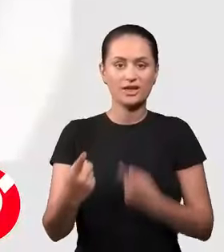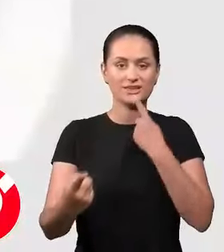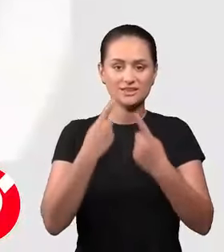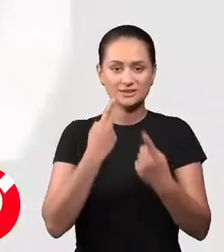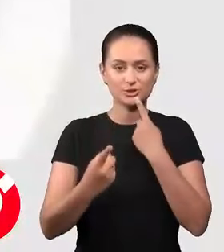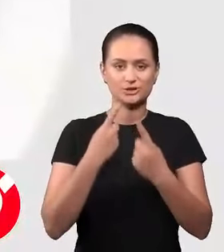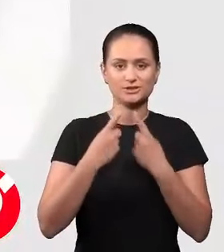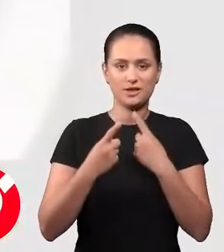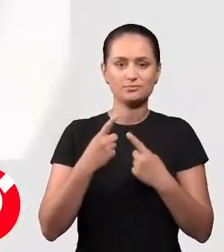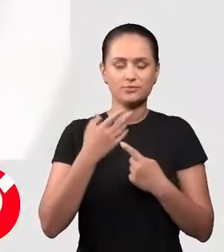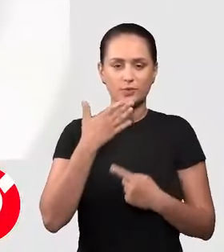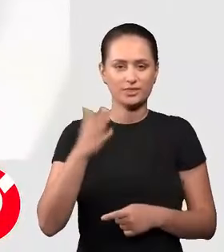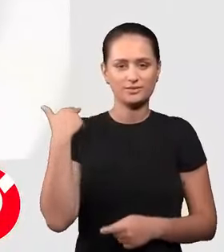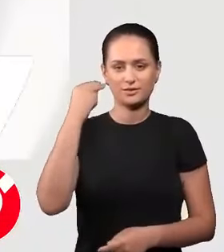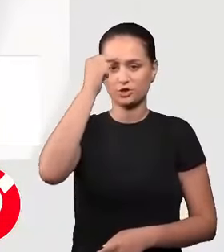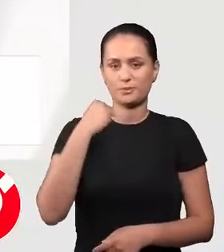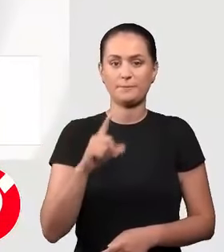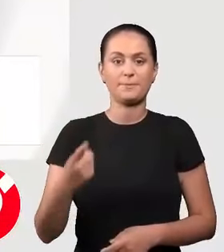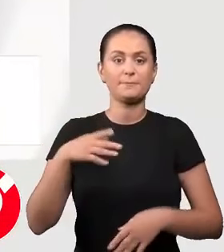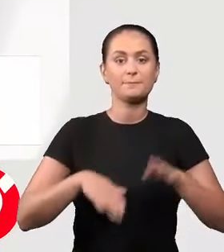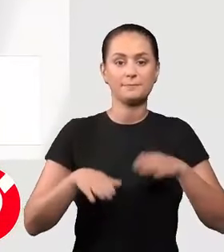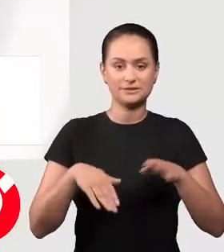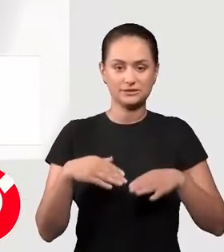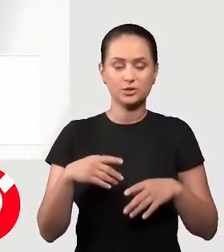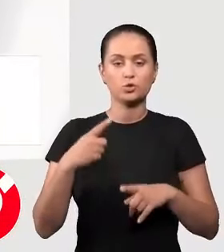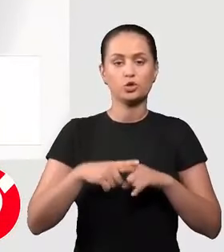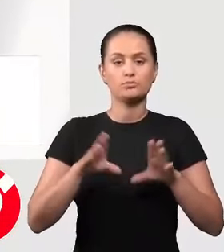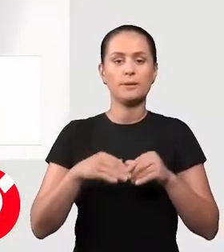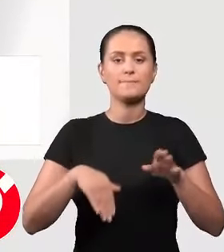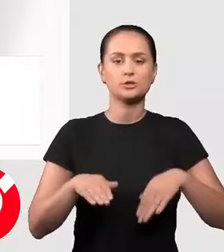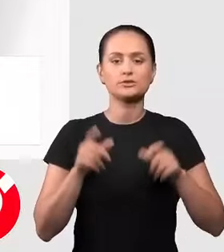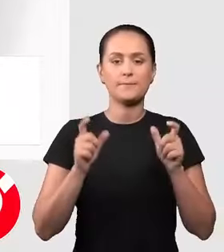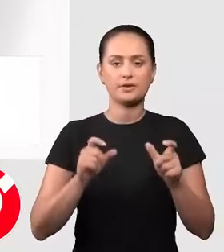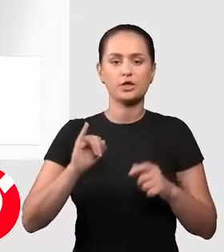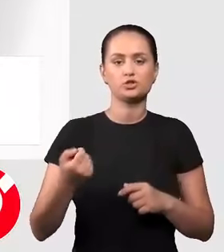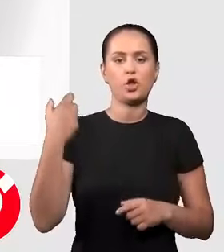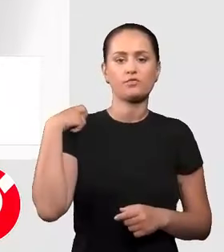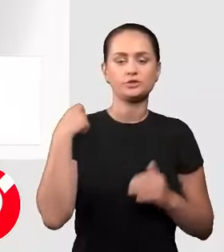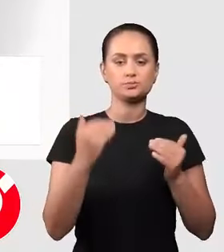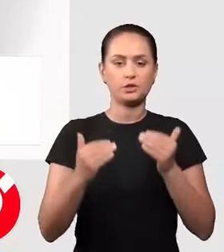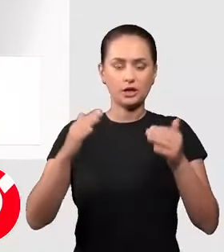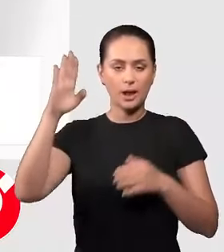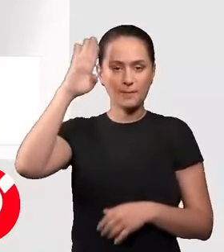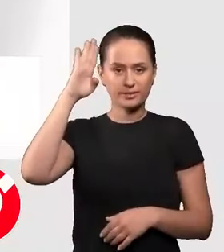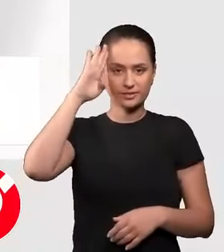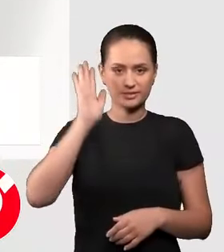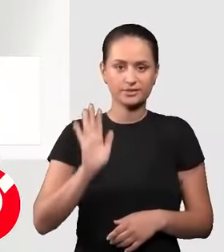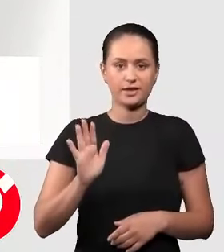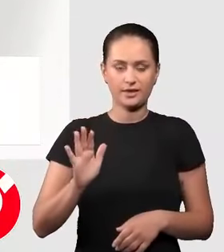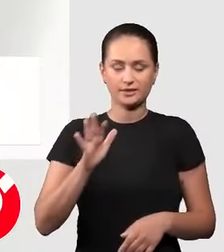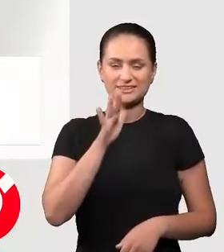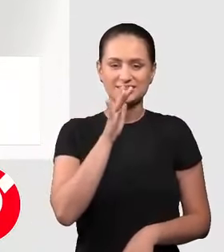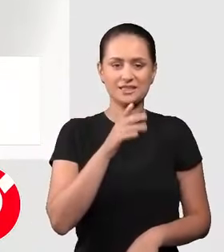O discuție purtată duminică de prim-ministrul Israelului Netanyahu, ministrul apărării, galant și ofițeri superioare ai armatei din